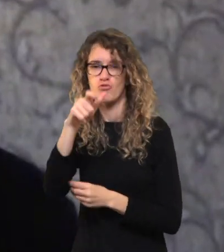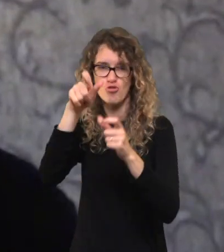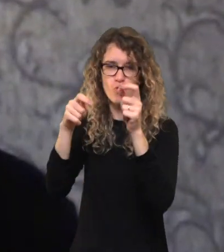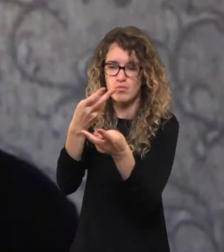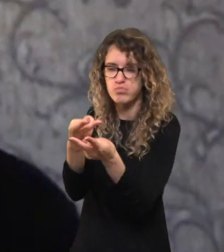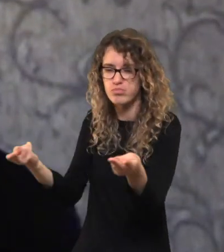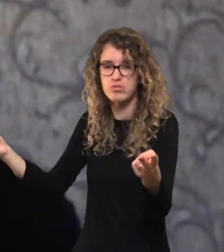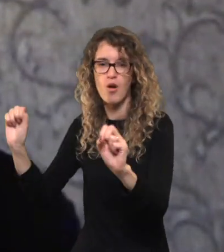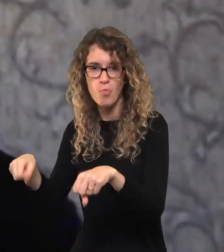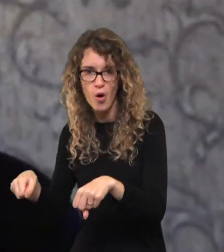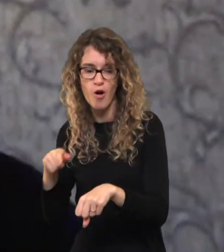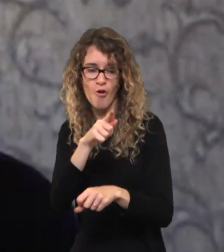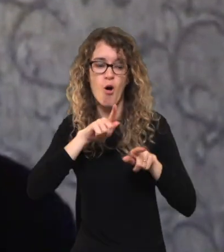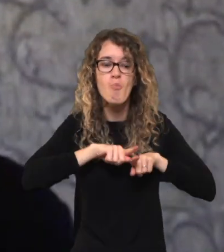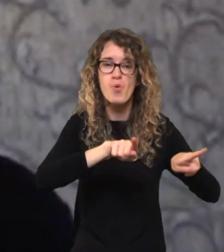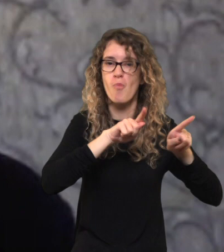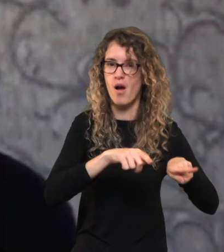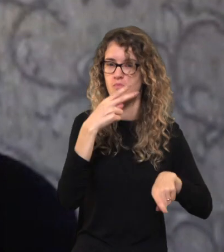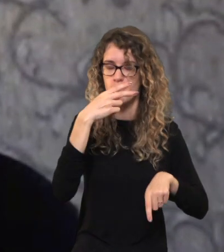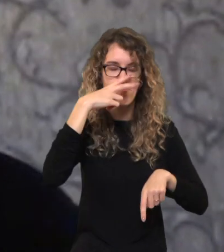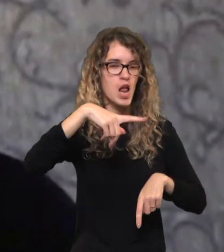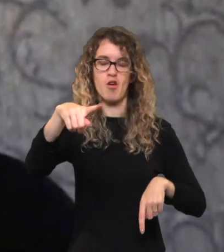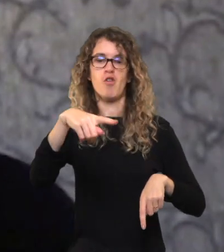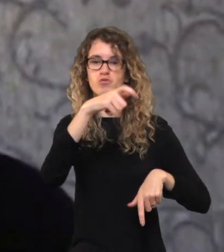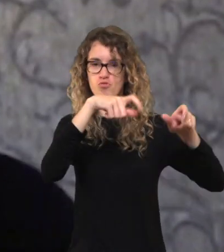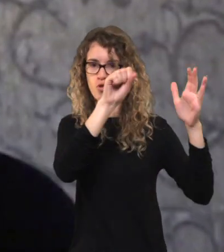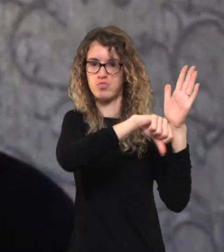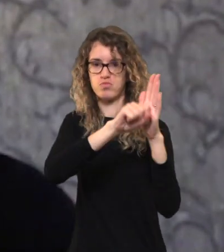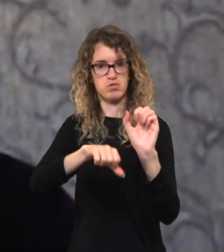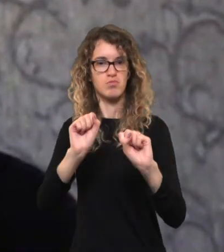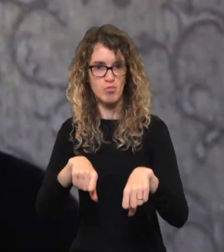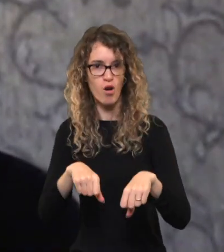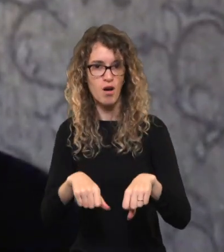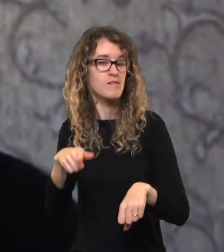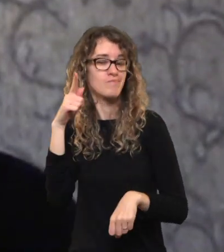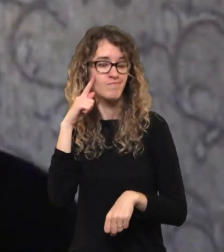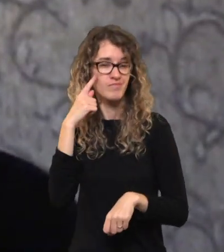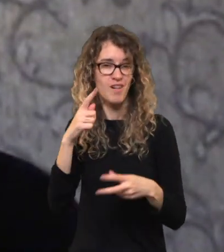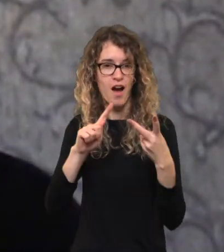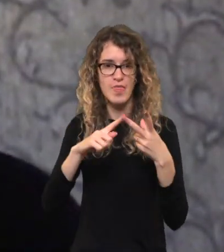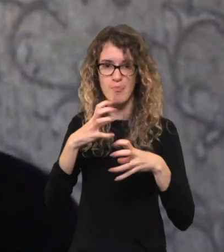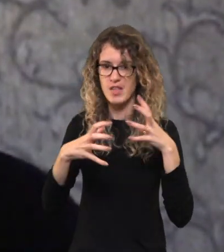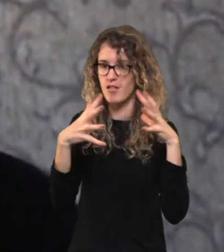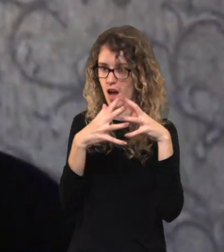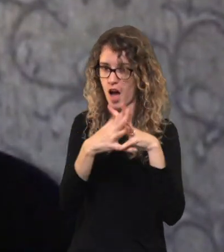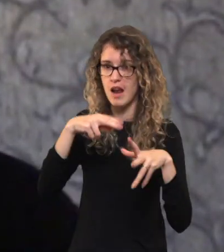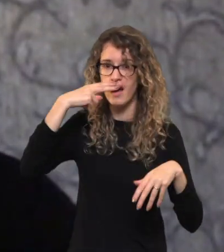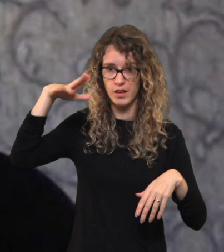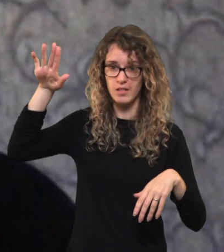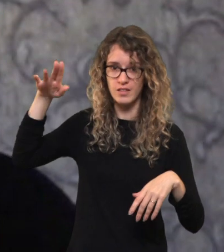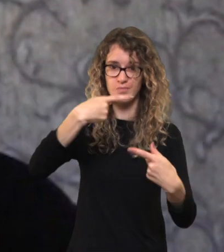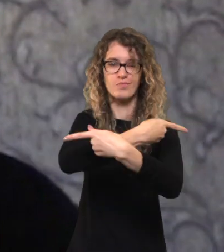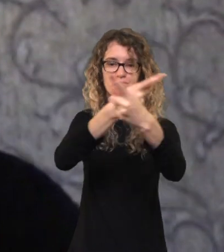žmonių, o propagandą gali užmušti milijonus. Ir mūs tai pademonstravo antro pasaulinio karo patirtis, kurį pradėjo hitelis,